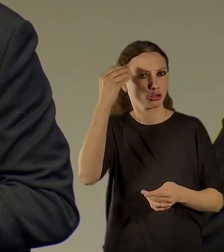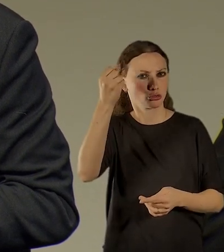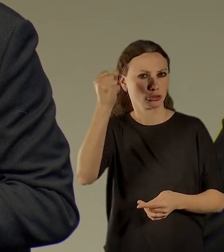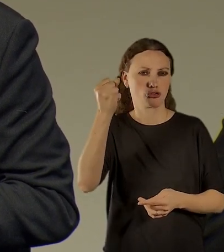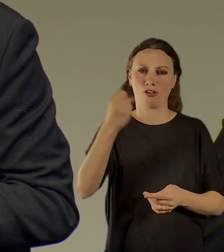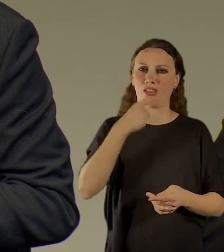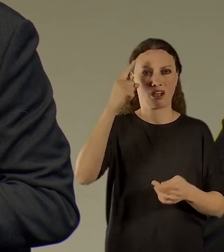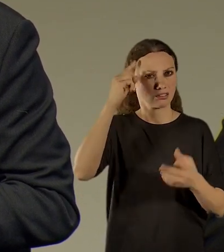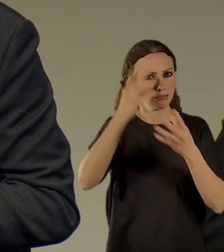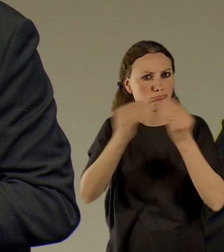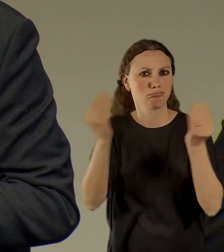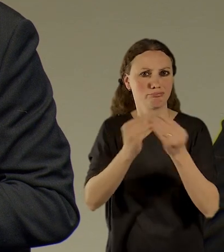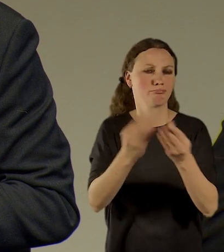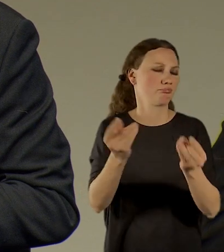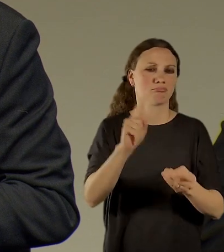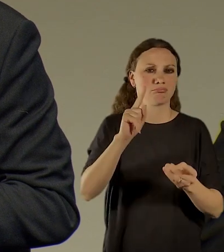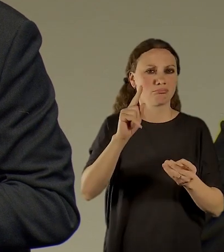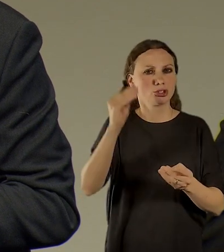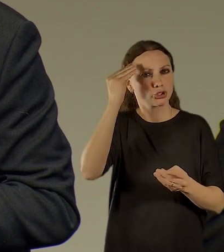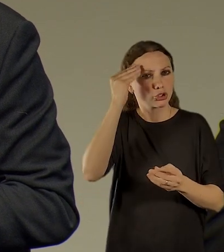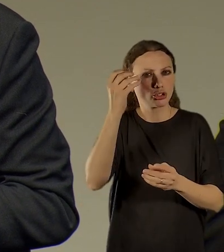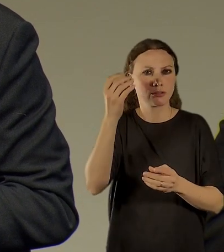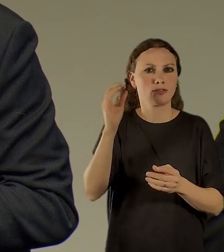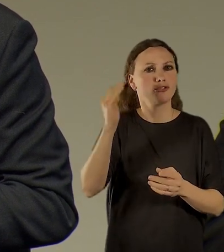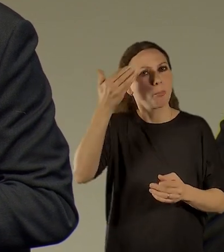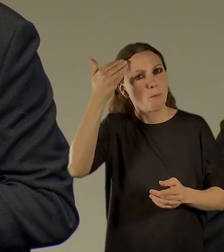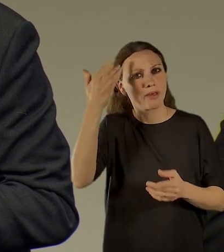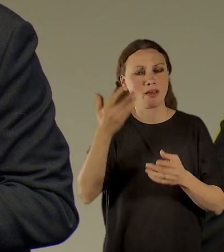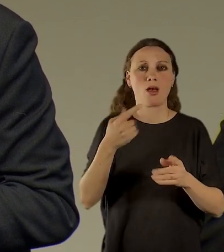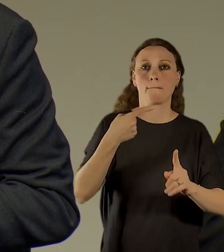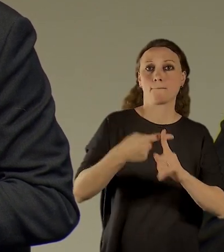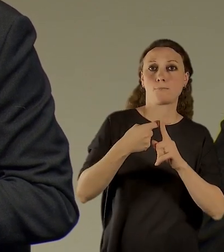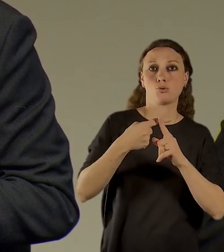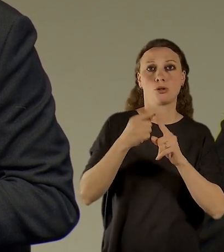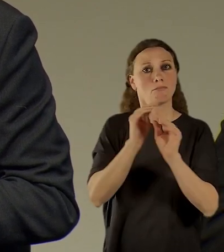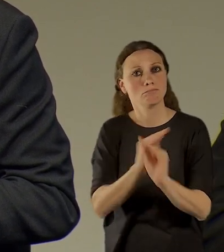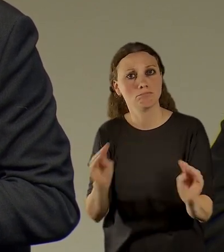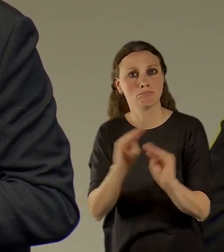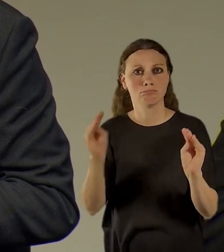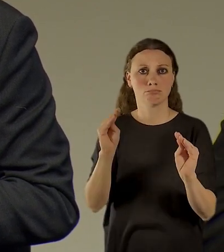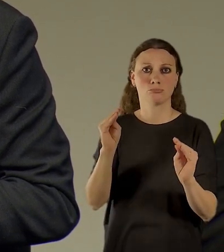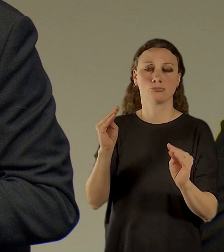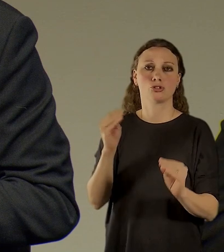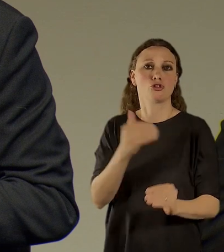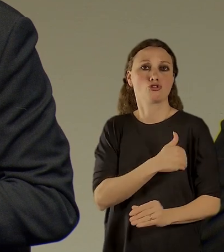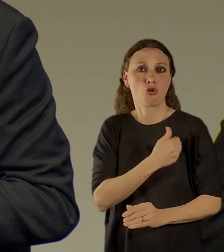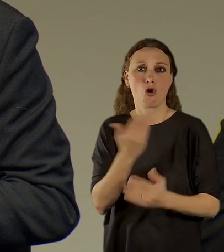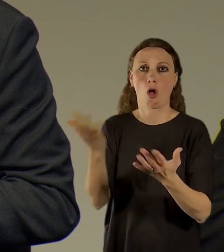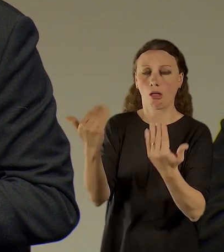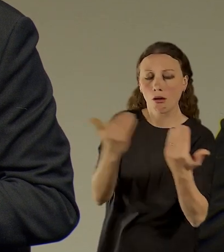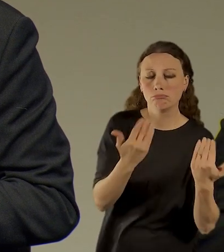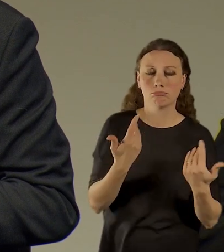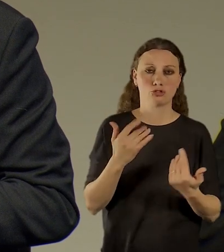moderní setkávání, bych řekl, historiků, odborníků, se školáky atd. A ten dům Pážat nakonec